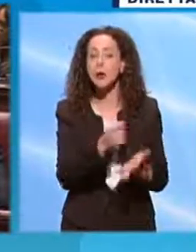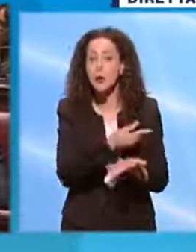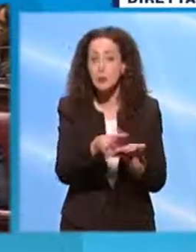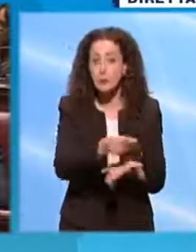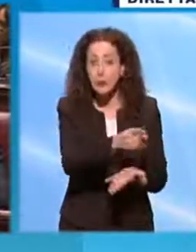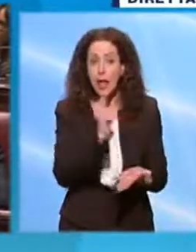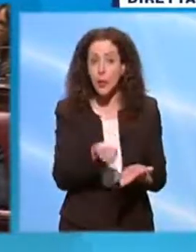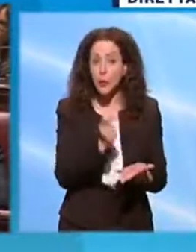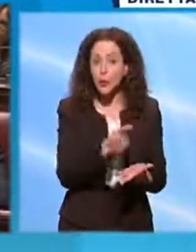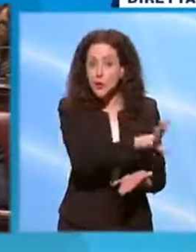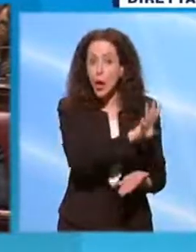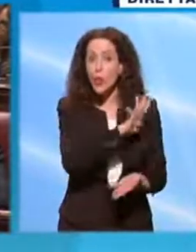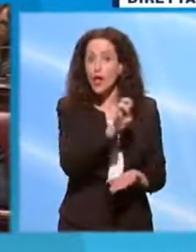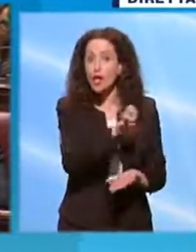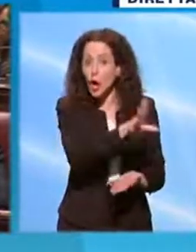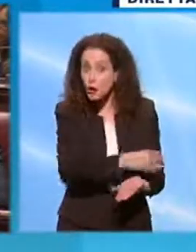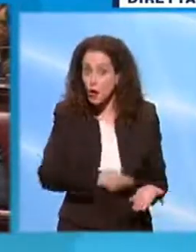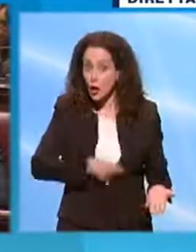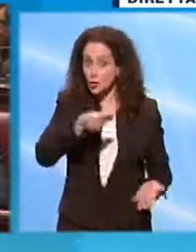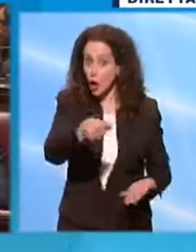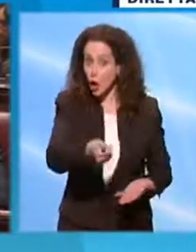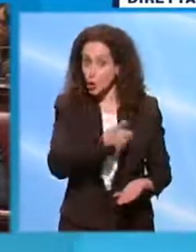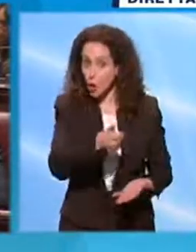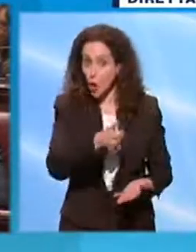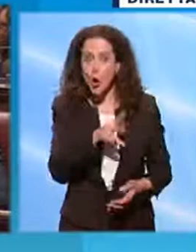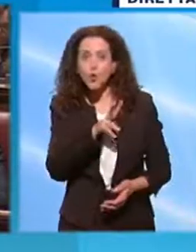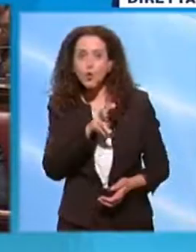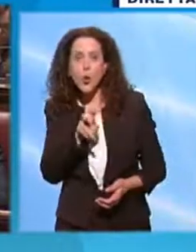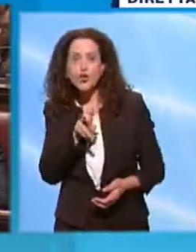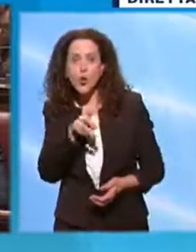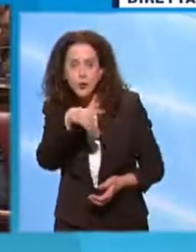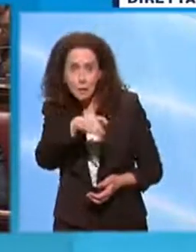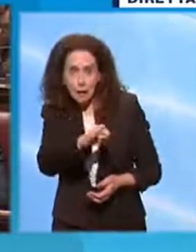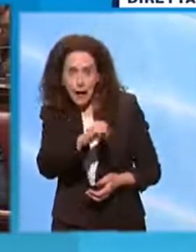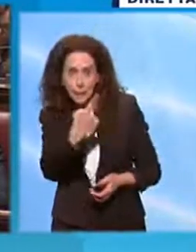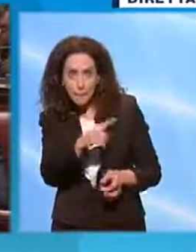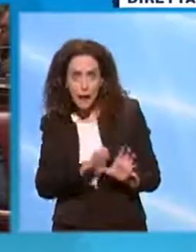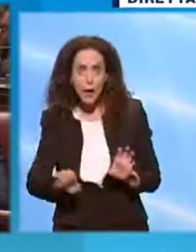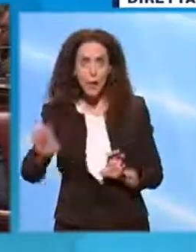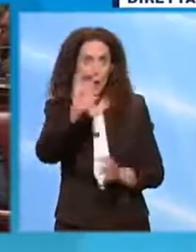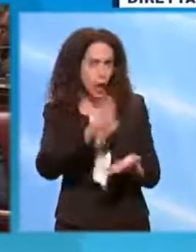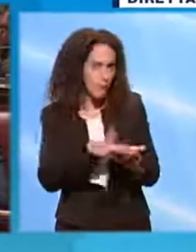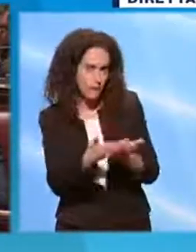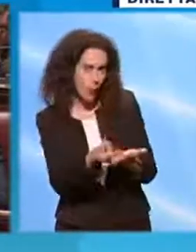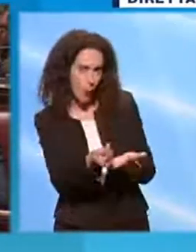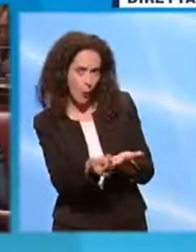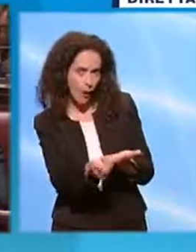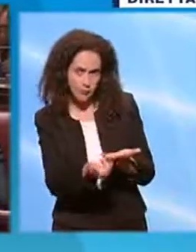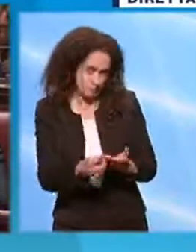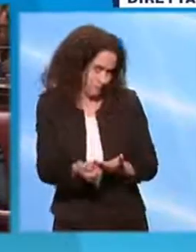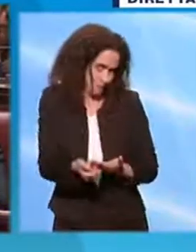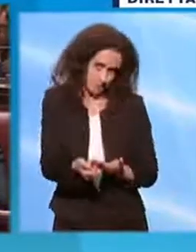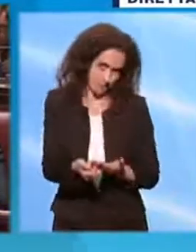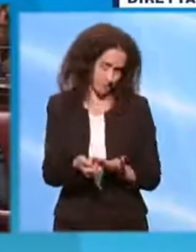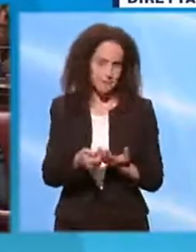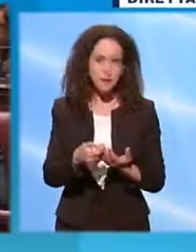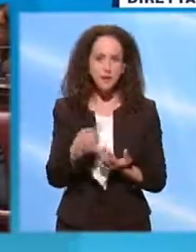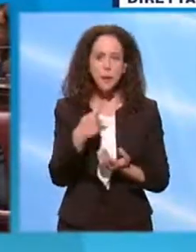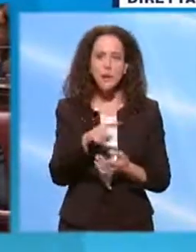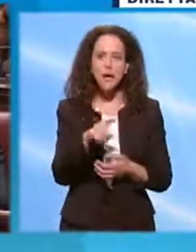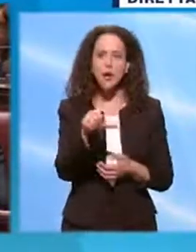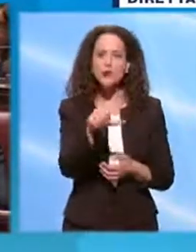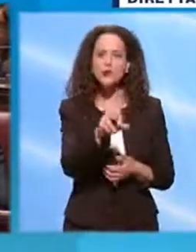fuori 400 da solo? Si figuri quanto contano i 200 della BEI per tutta l'Europa. Per accedere alla SURE